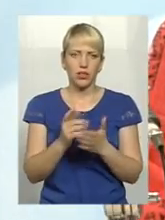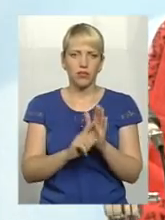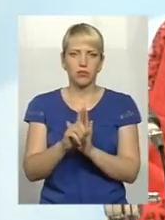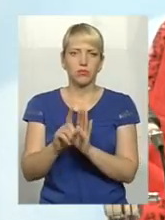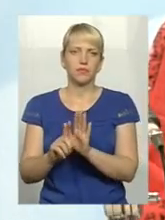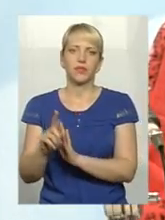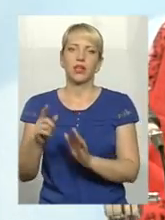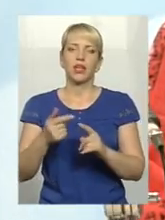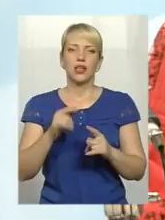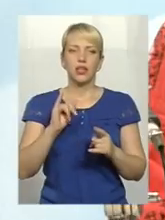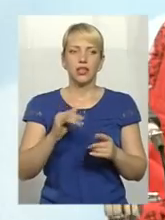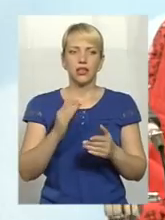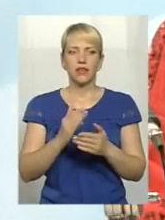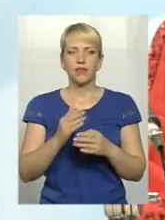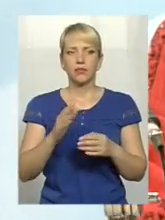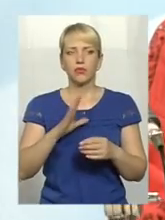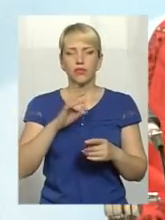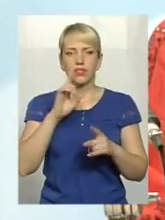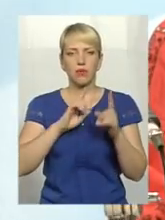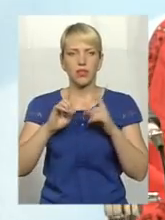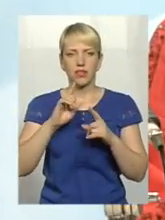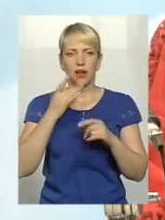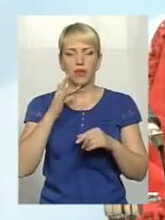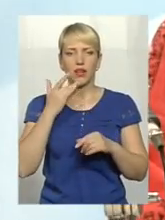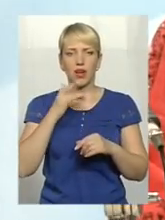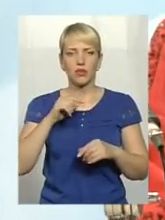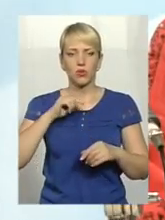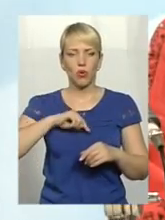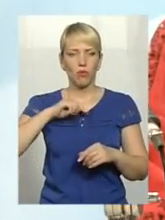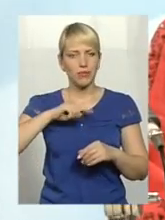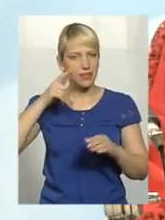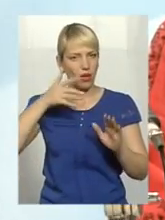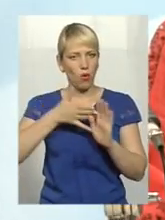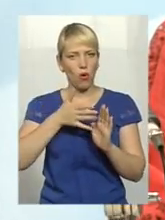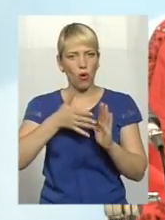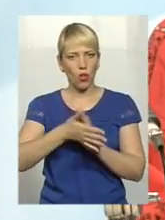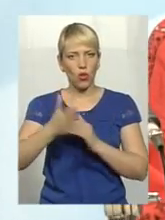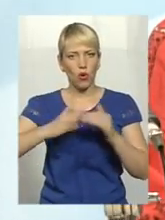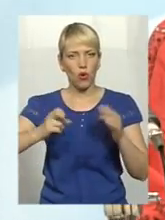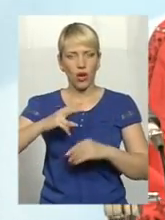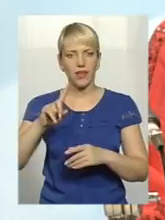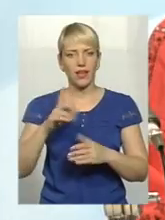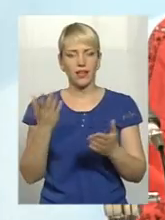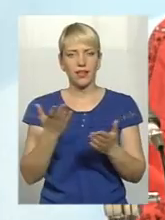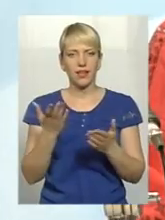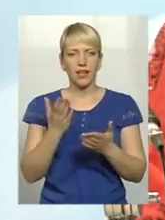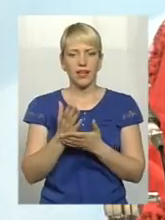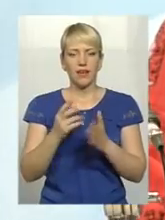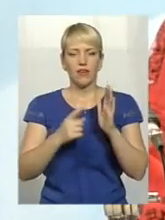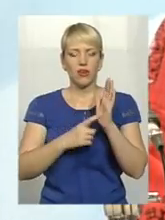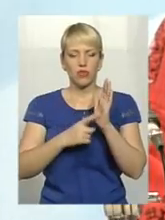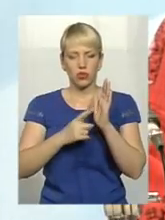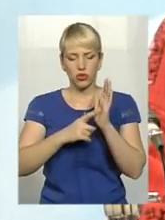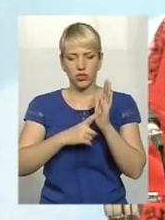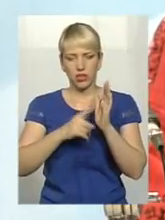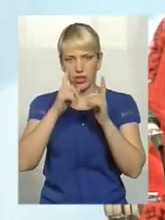Києві такий освітній семінар американського психолога, який вже в шостій країні Україна, шоста країна, в яку він